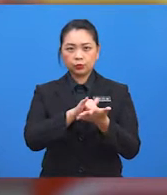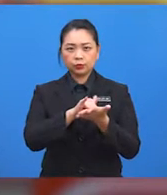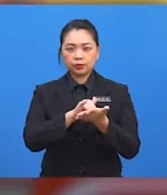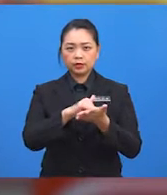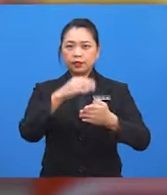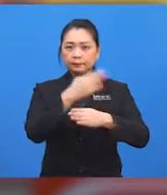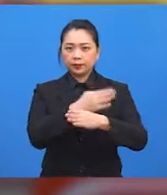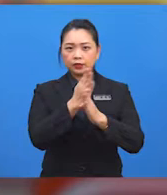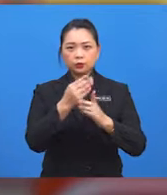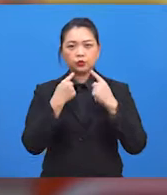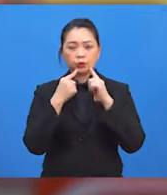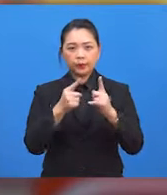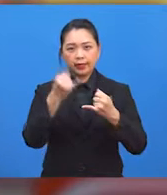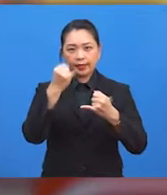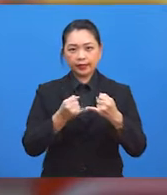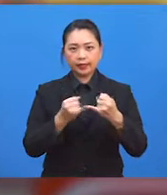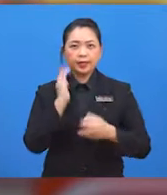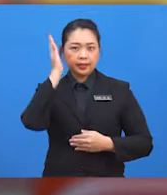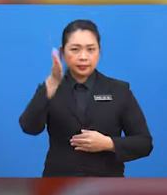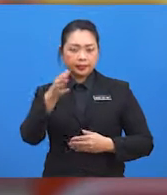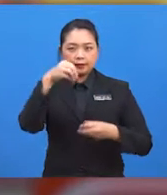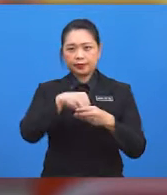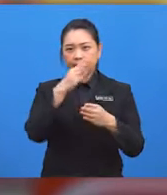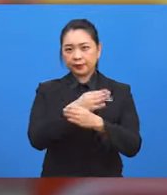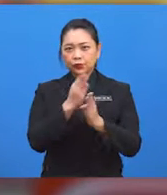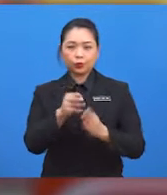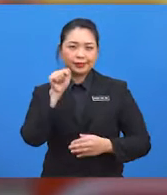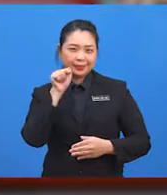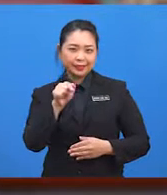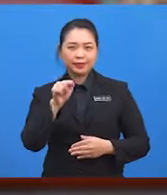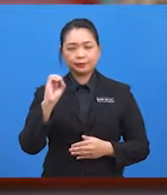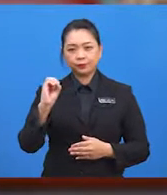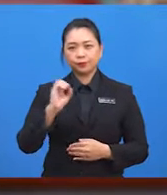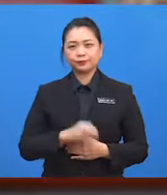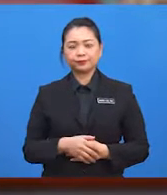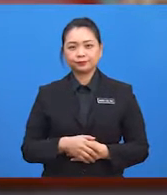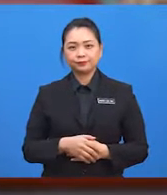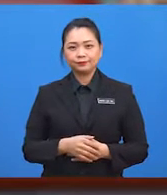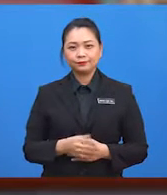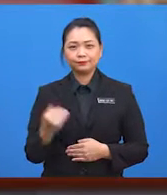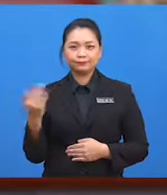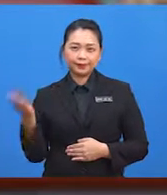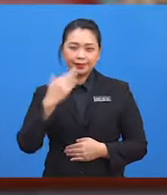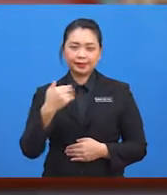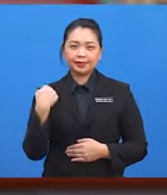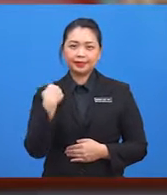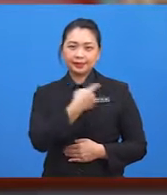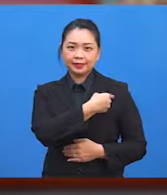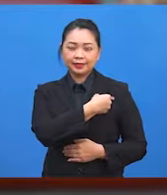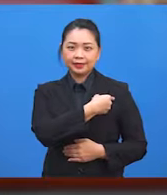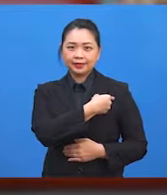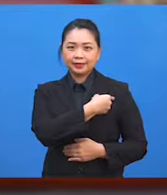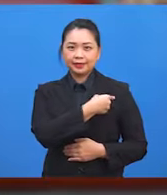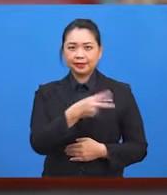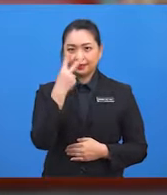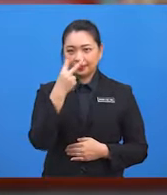jawapan terakhir akan dalam bentuk perpuluhan. Marilah kita beralih